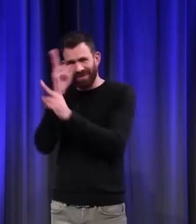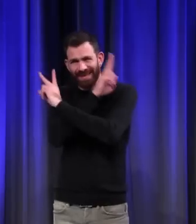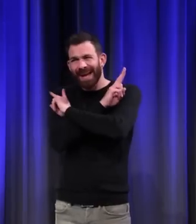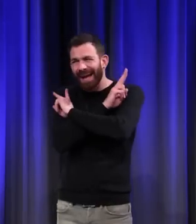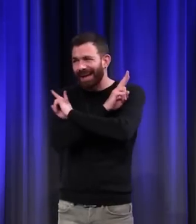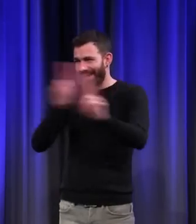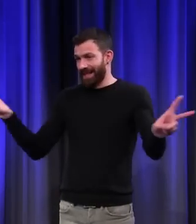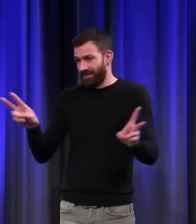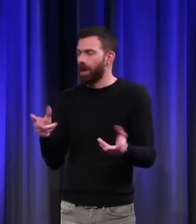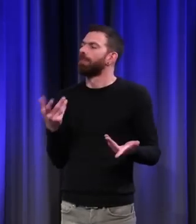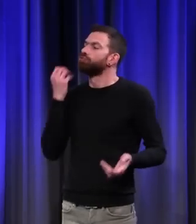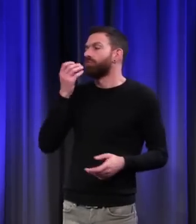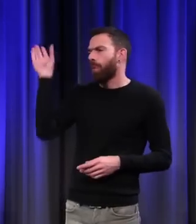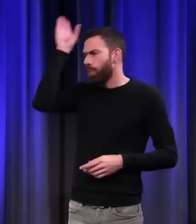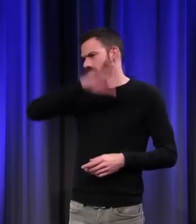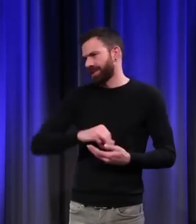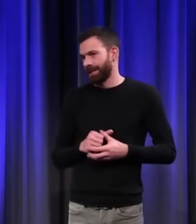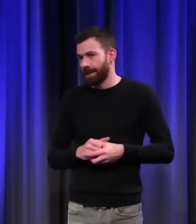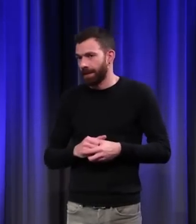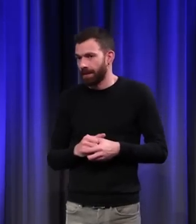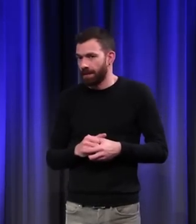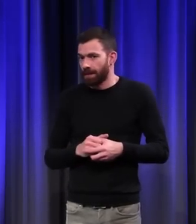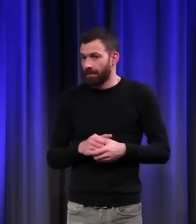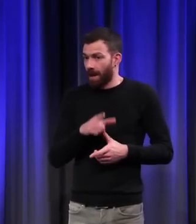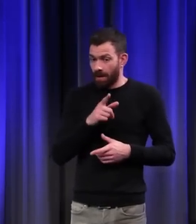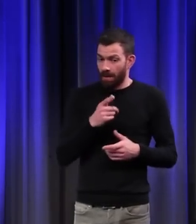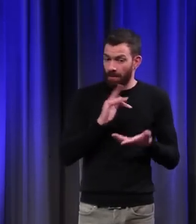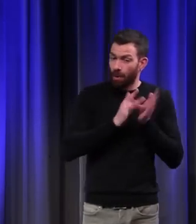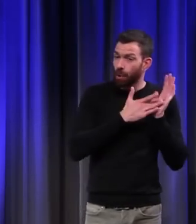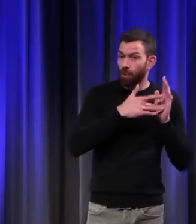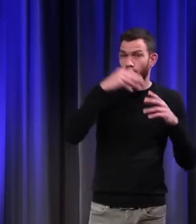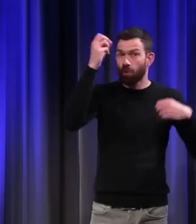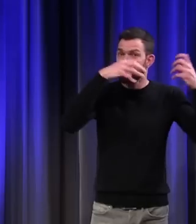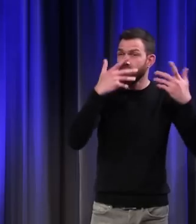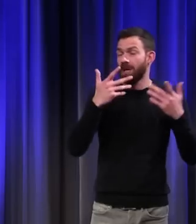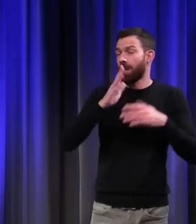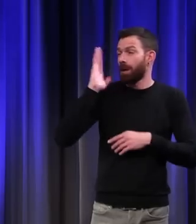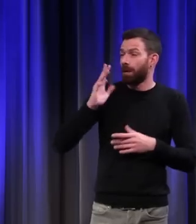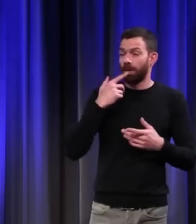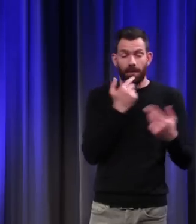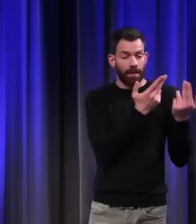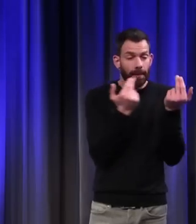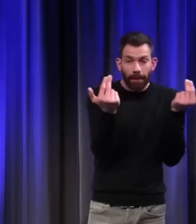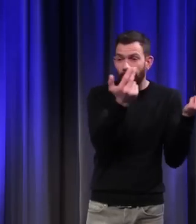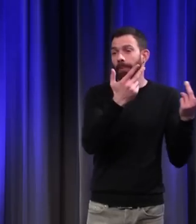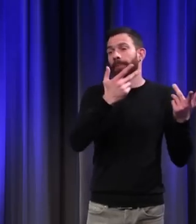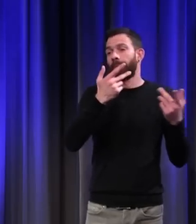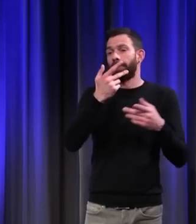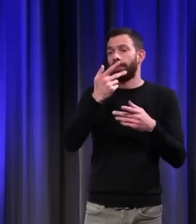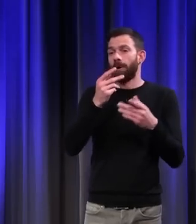Mais on l'oublie, bien sûr. Or, toutes les lumières anciennes, torches, chandelles, lampes à huile,